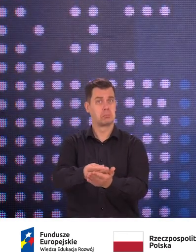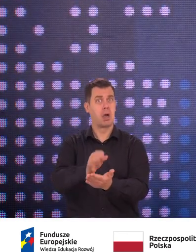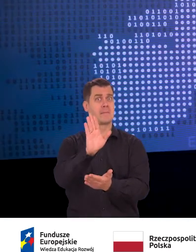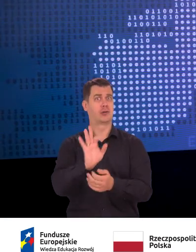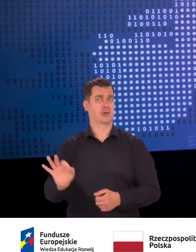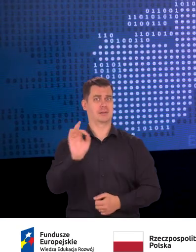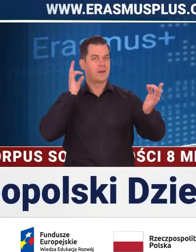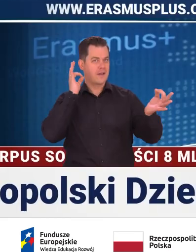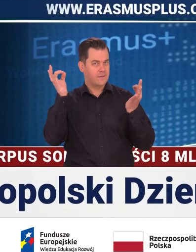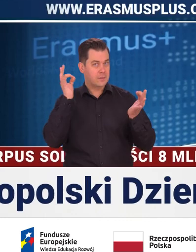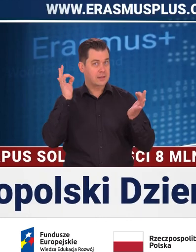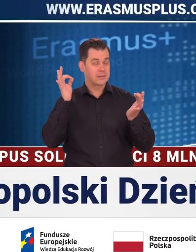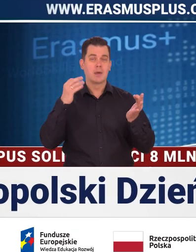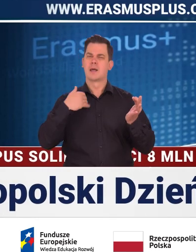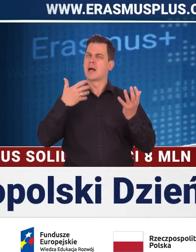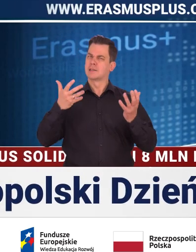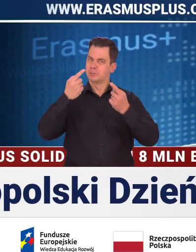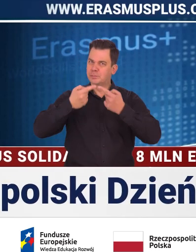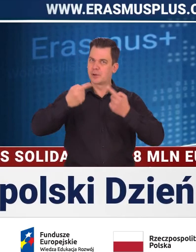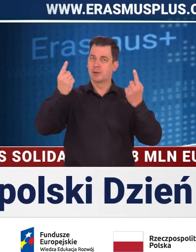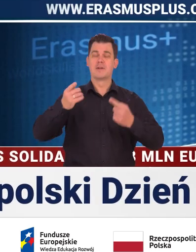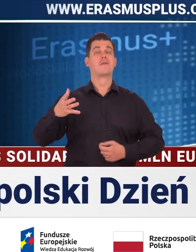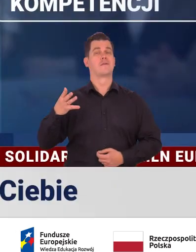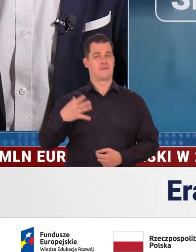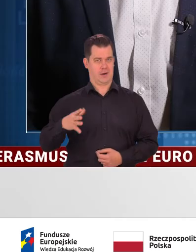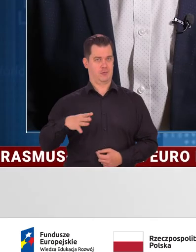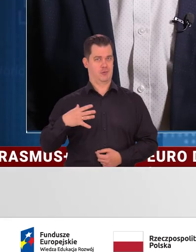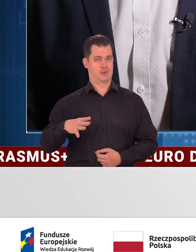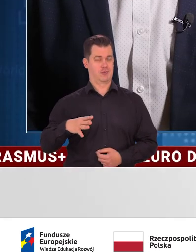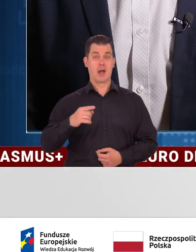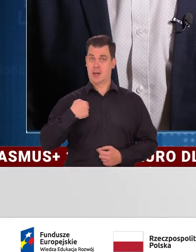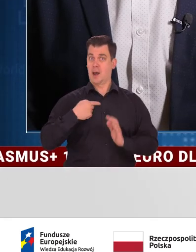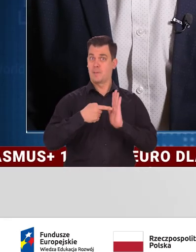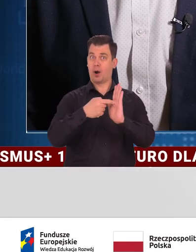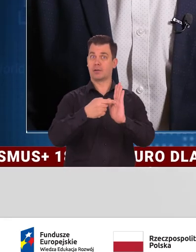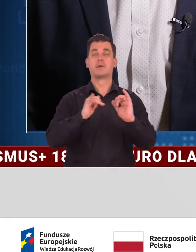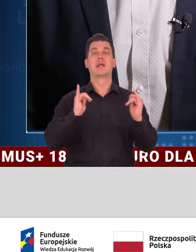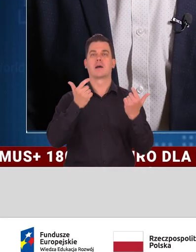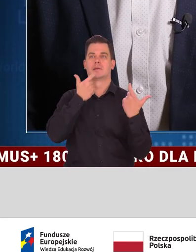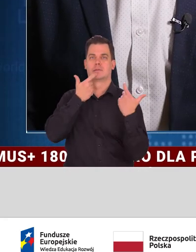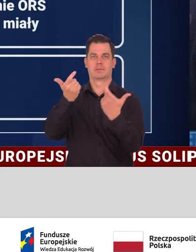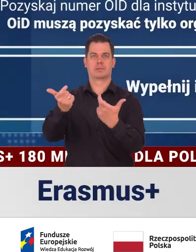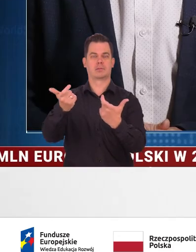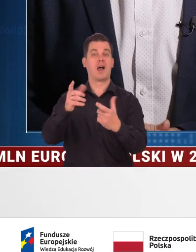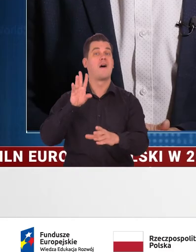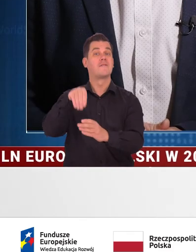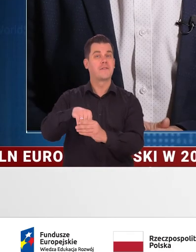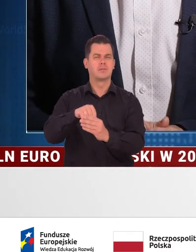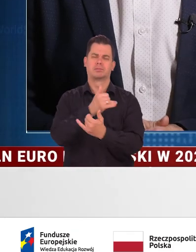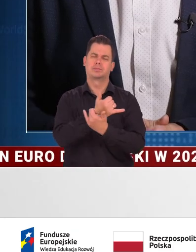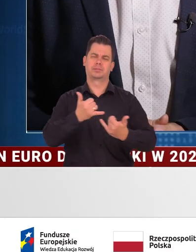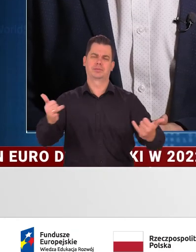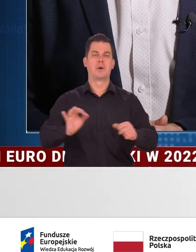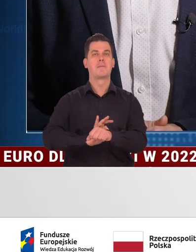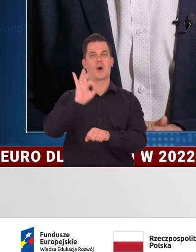ma każdy. Chcę Państwa najpierw przekonać, że warto, a potem pokażę jak zgłaszać się do udziału w